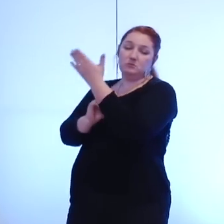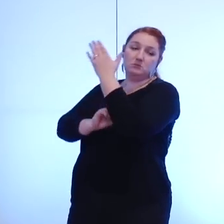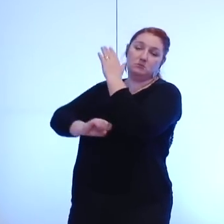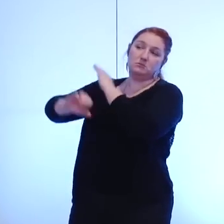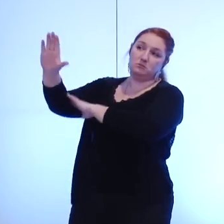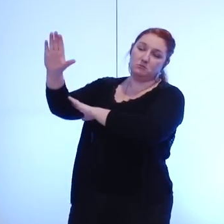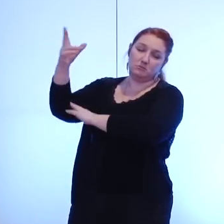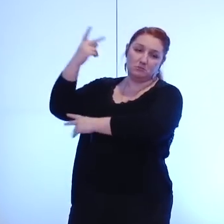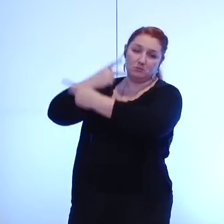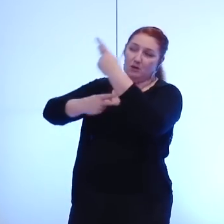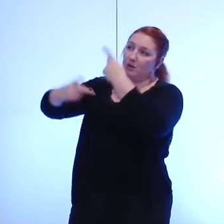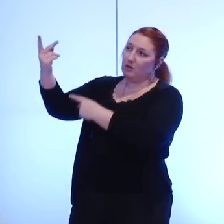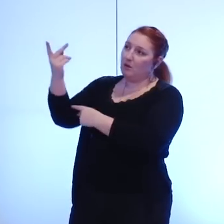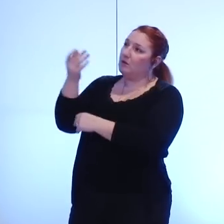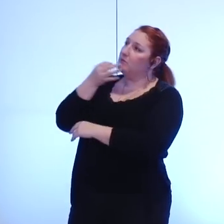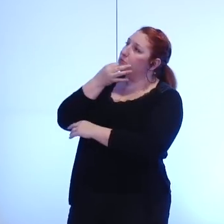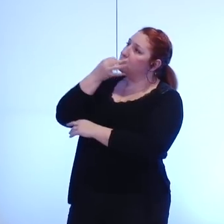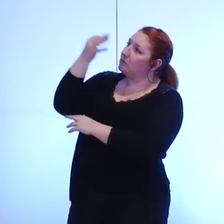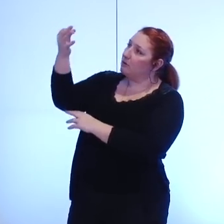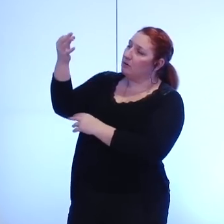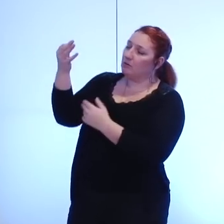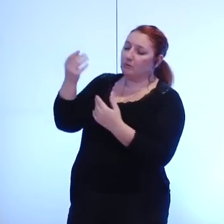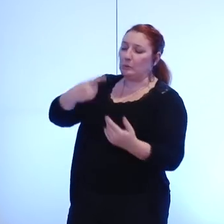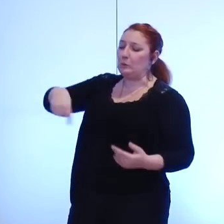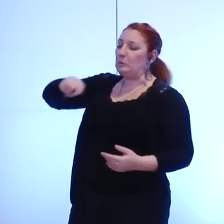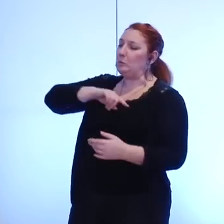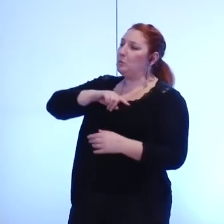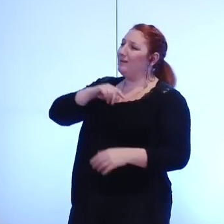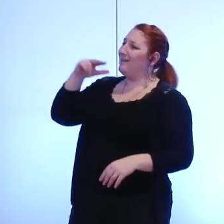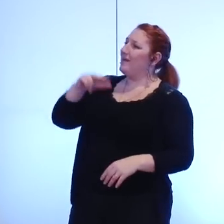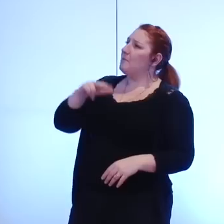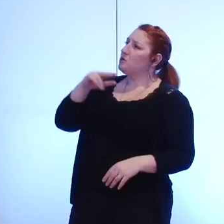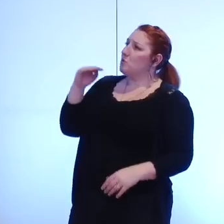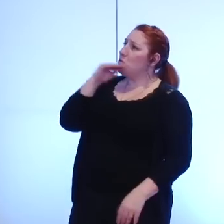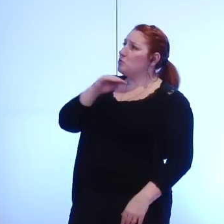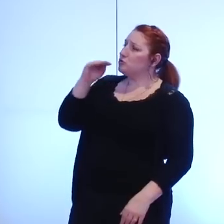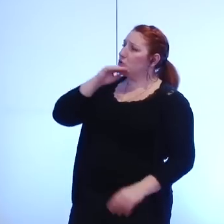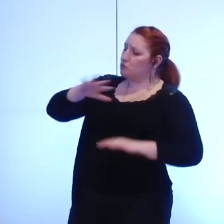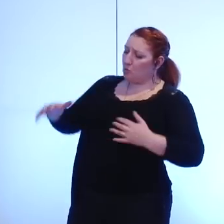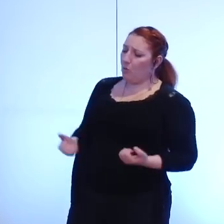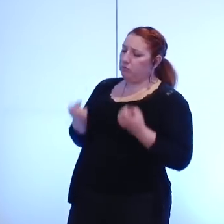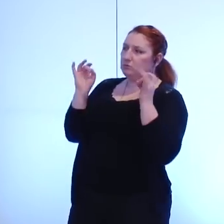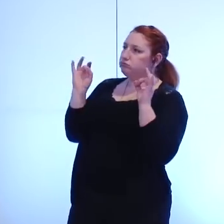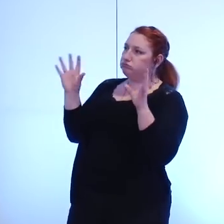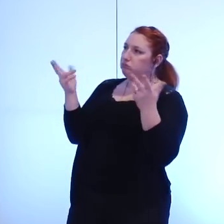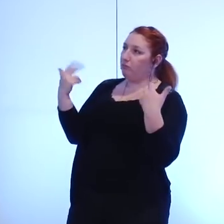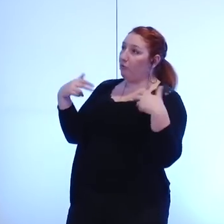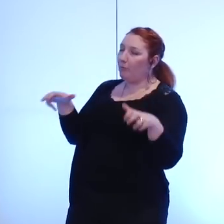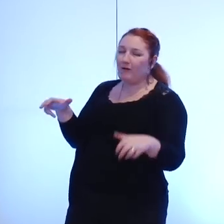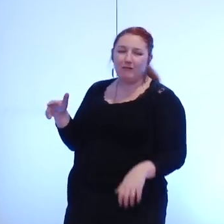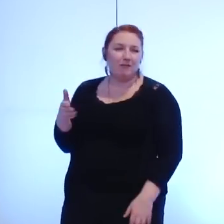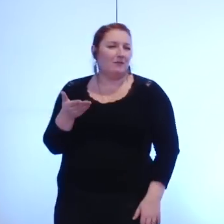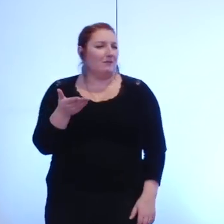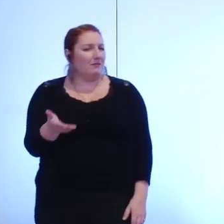nous ne voulons pas de la compétence hébergement d'urgence et bien il y a là